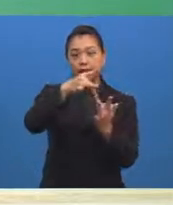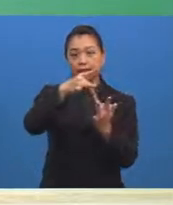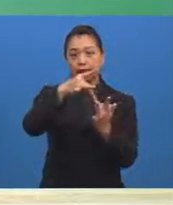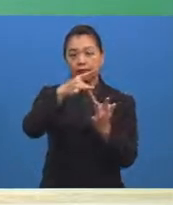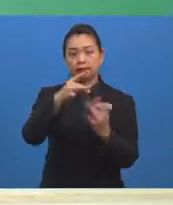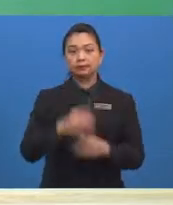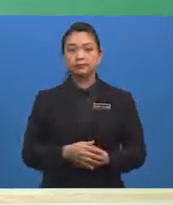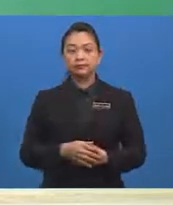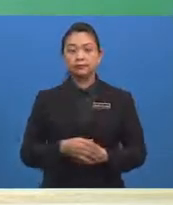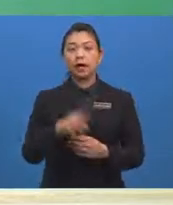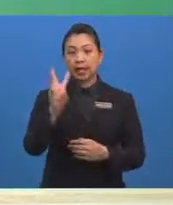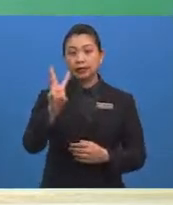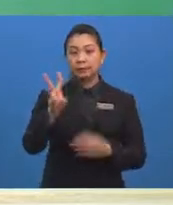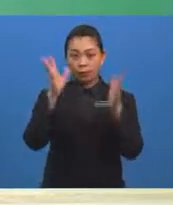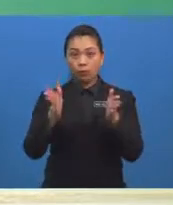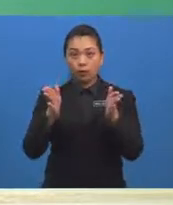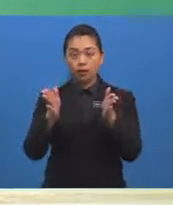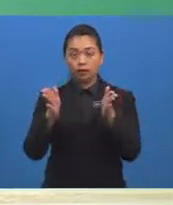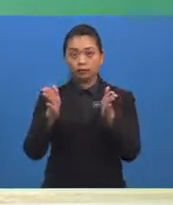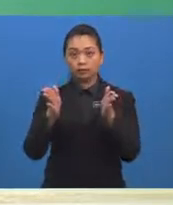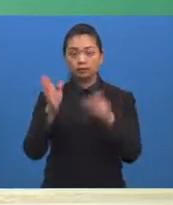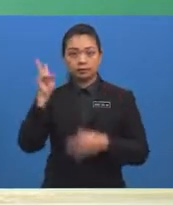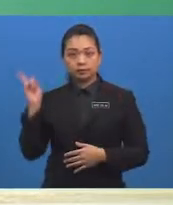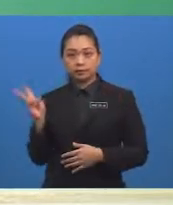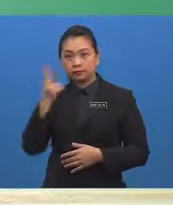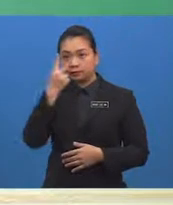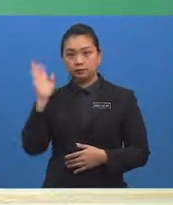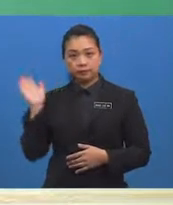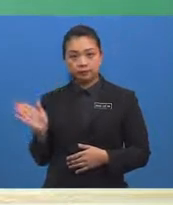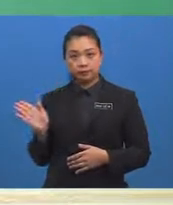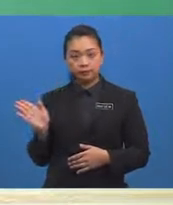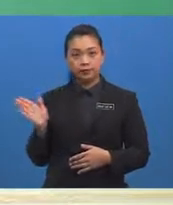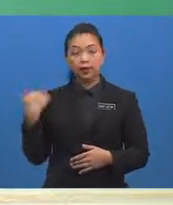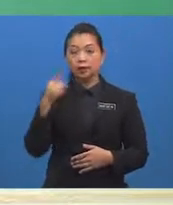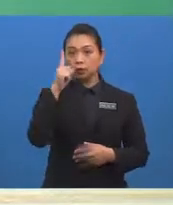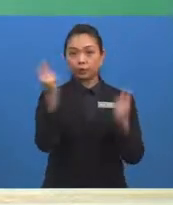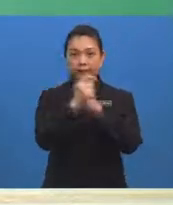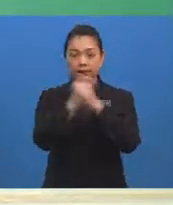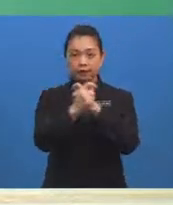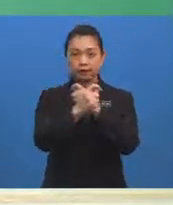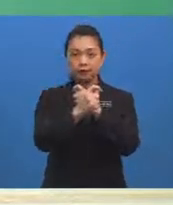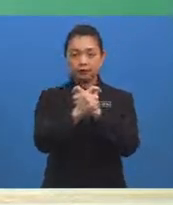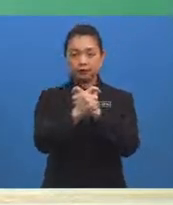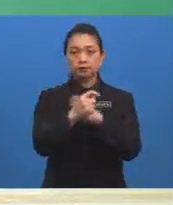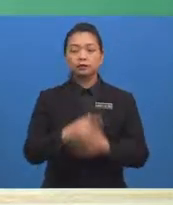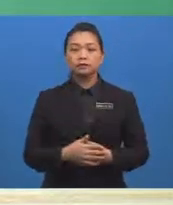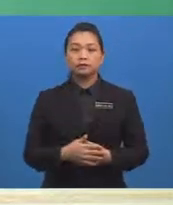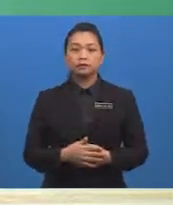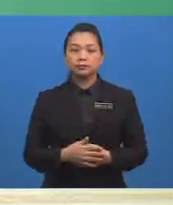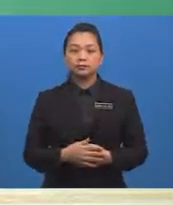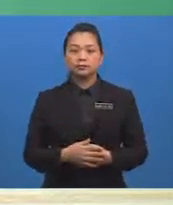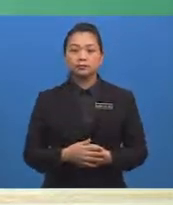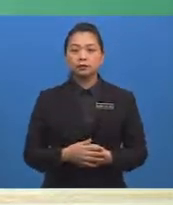enam orang murid untuk menyertai suatu pertandingan Kedua-dua calon tersebut